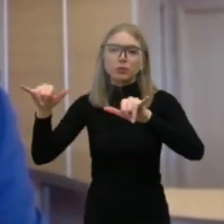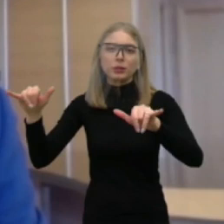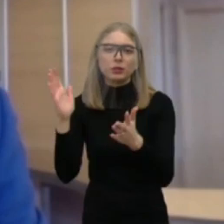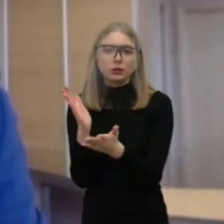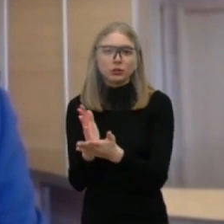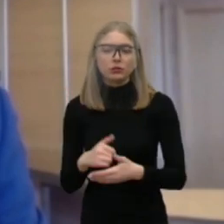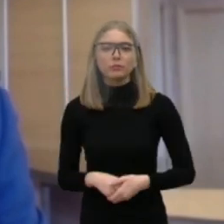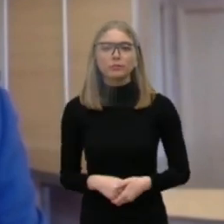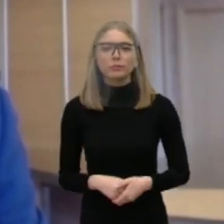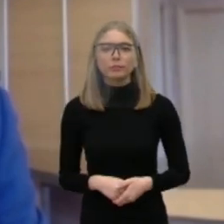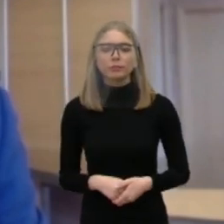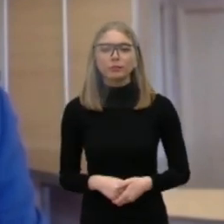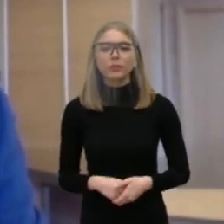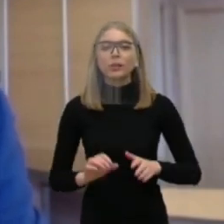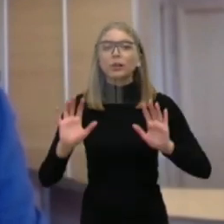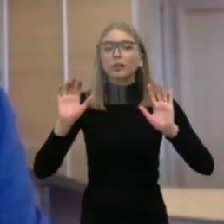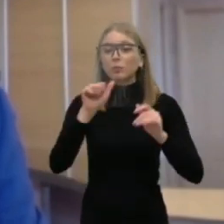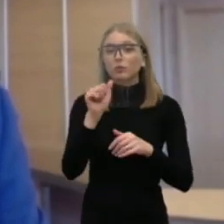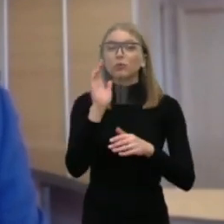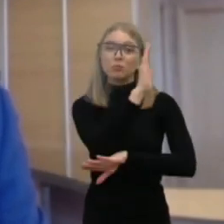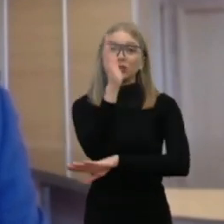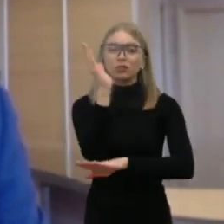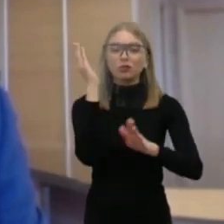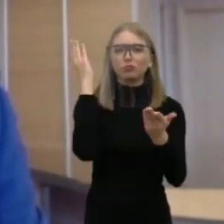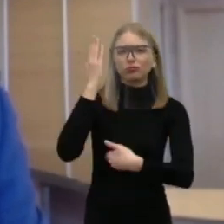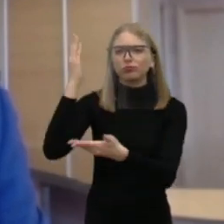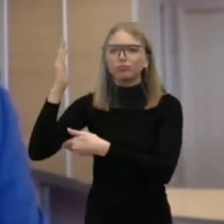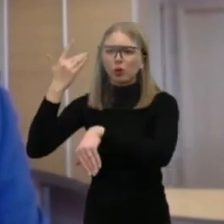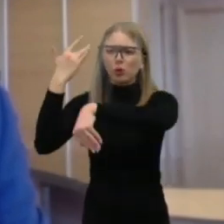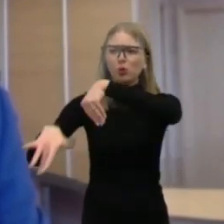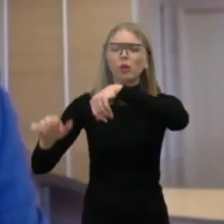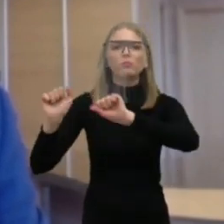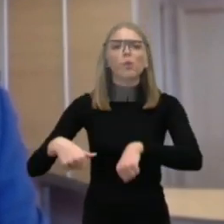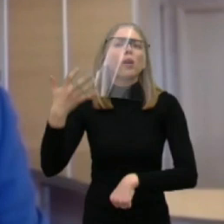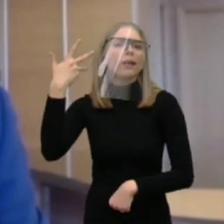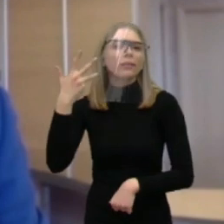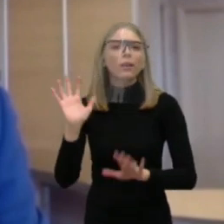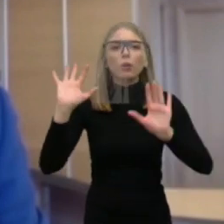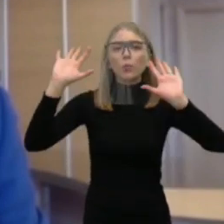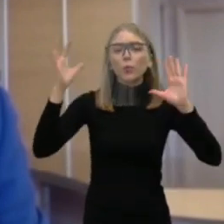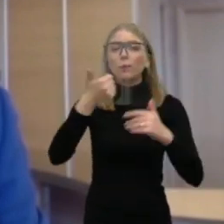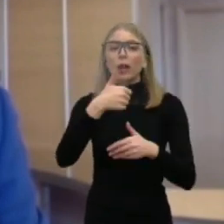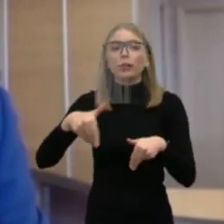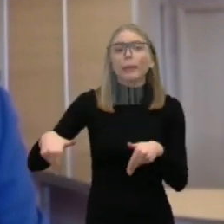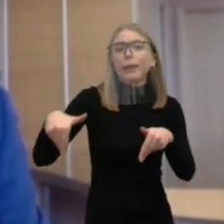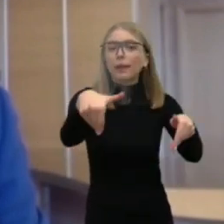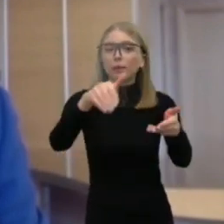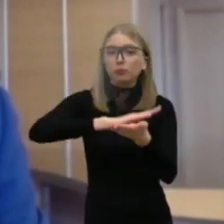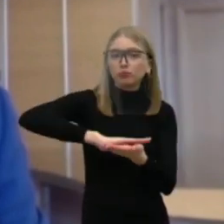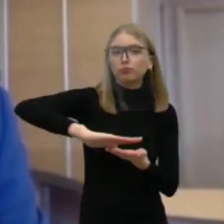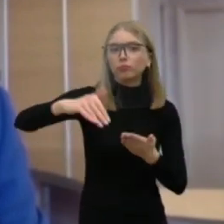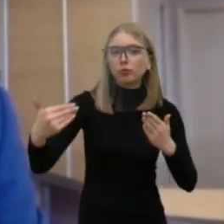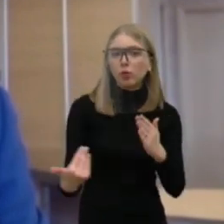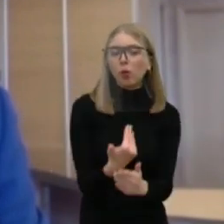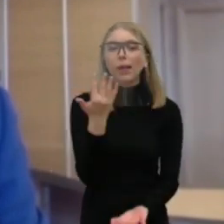tai būtų poligonai ar keliai, kariniai poligonai ar keliai ar kažkokie kitie svarbus infrastruktūros projektai. Tai